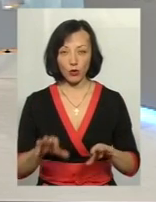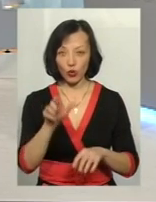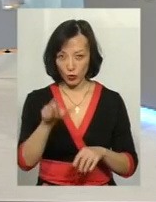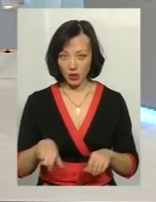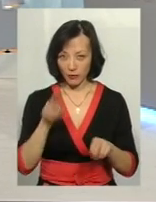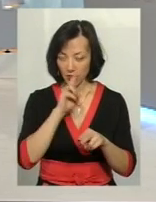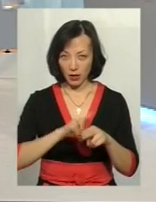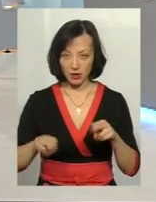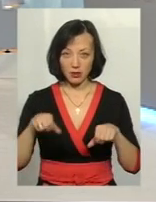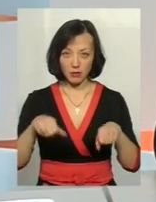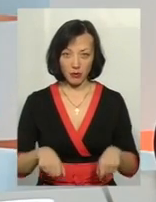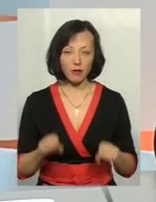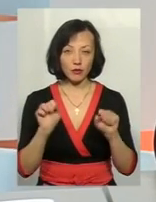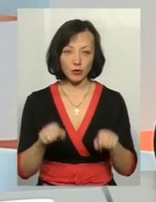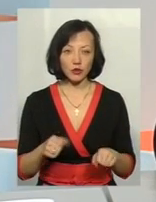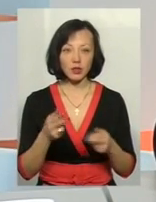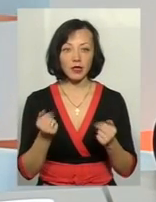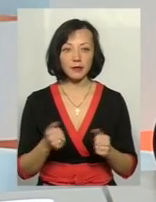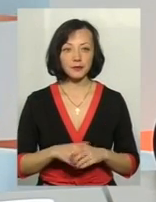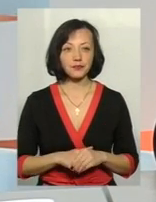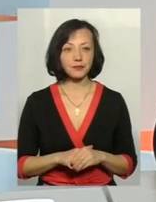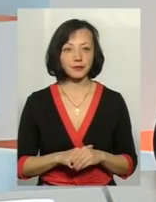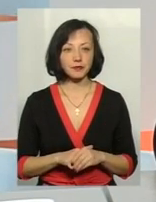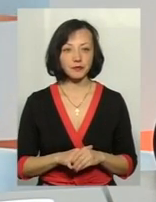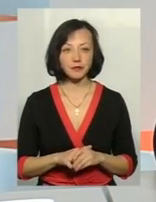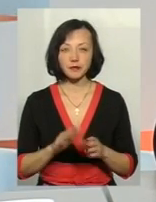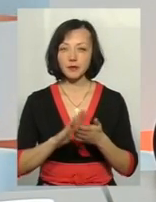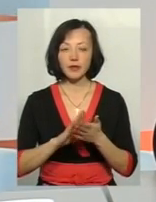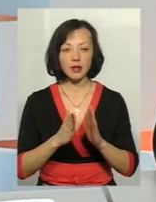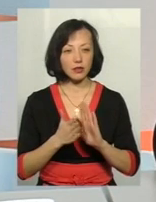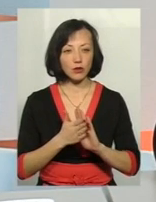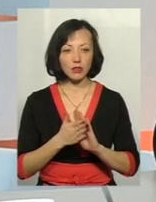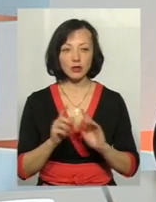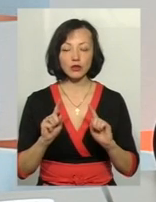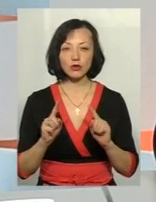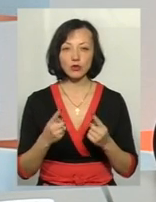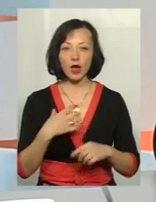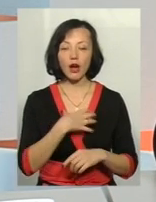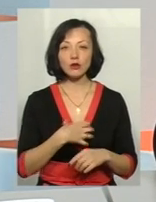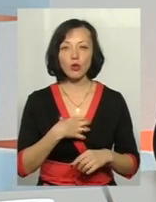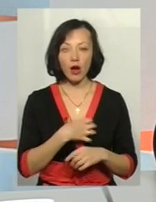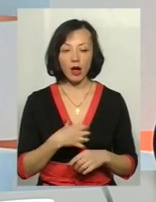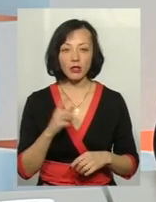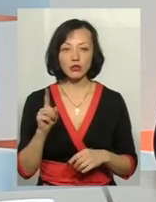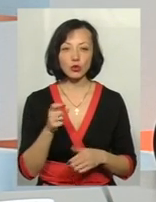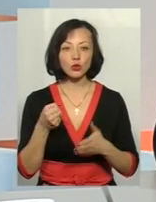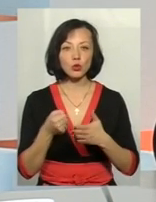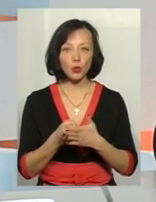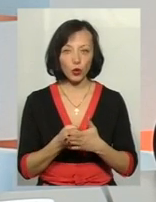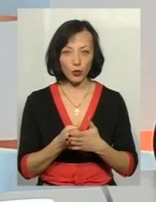втратити право, так? Абсолютно. Або реалізувати свої права. Ситуація дуже актуальна в тому плані, що, скажімо, до